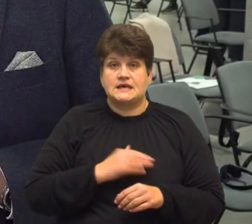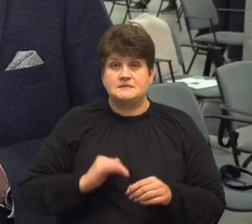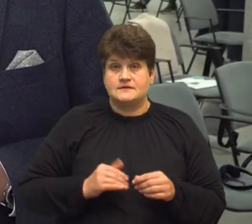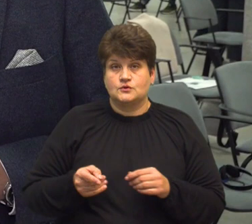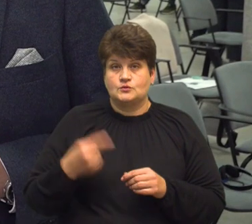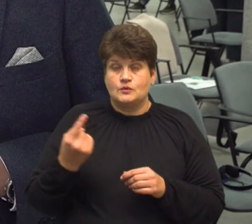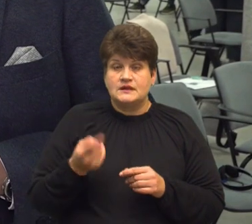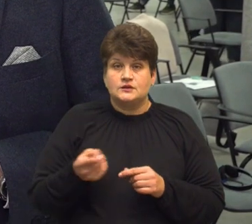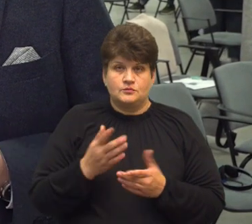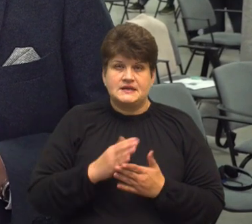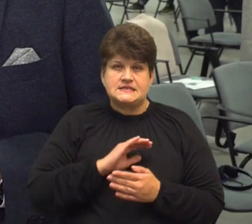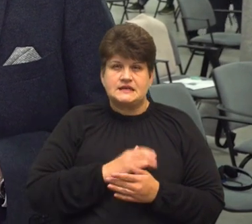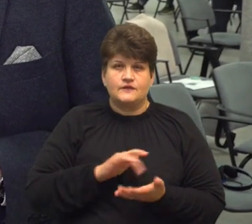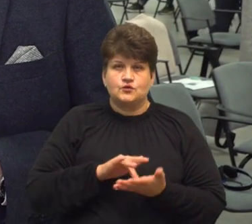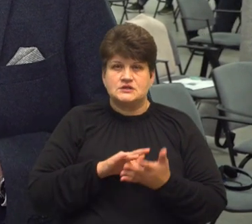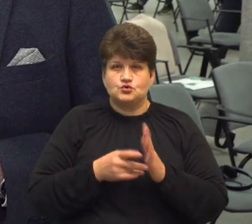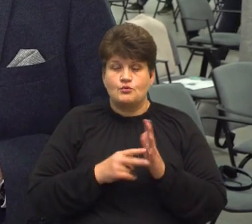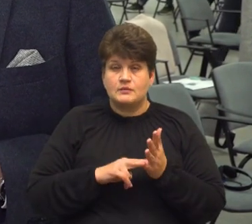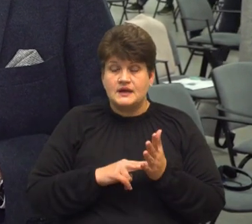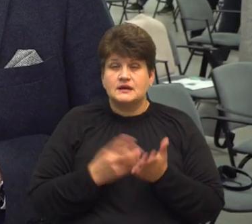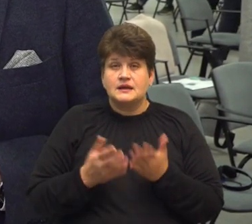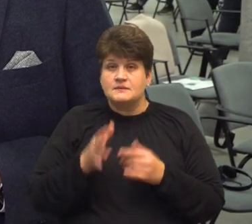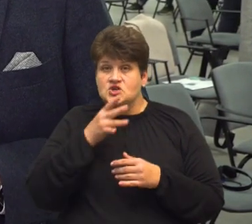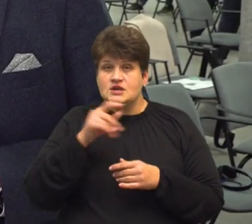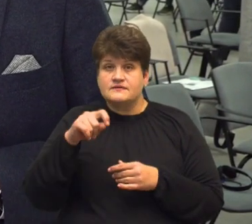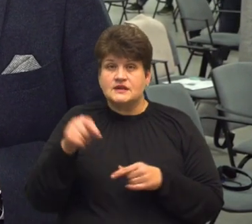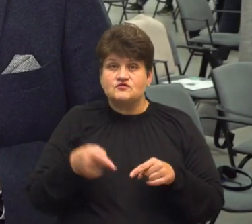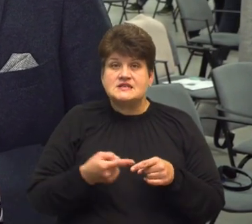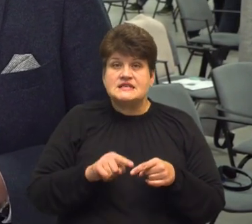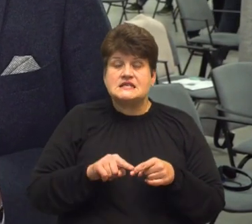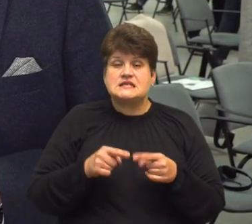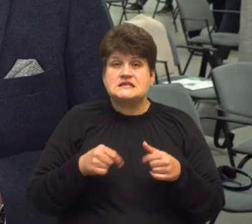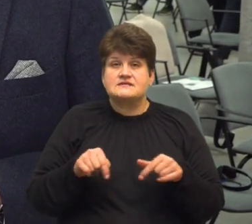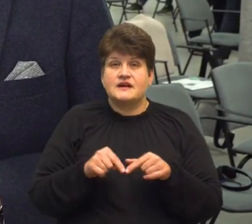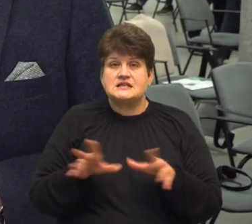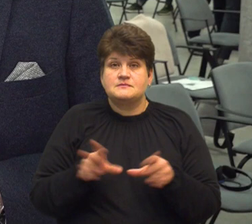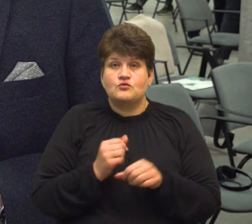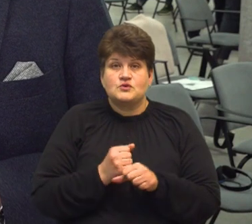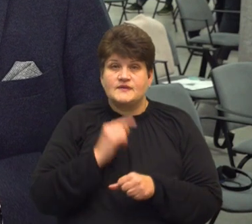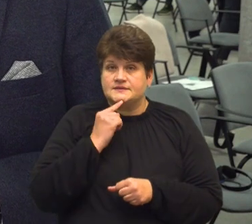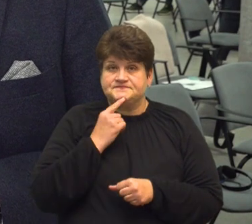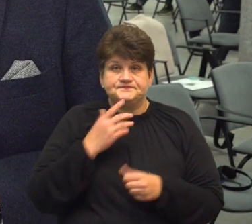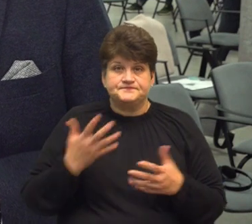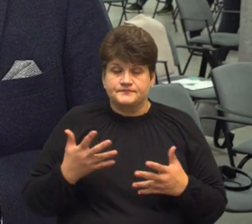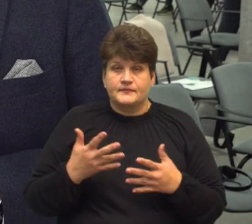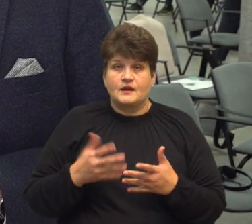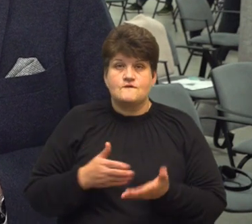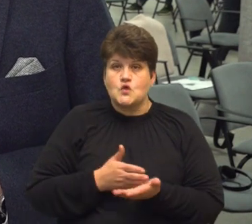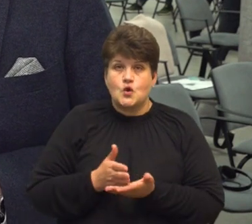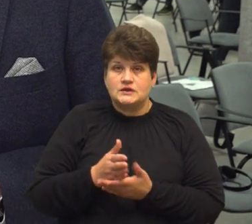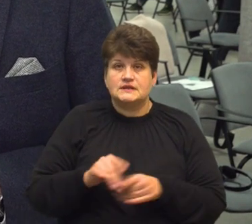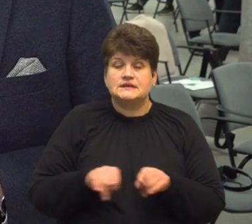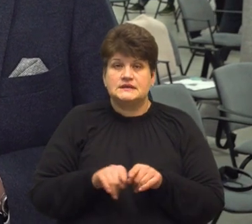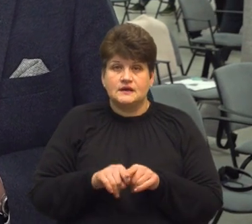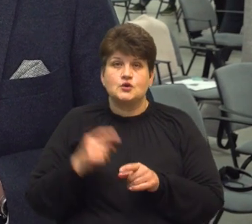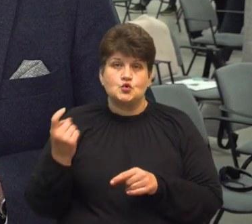Тернопіль є сильним в туристичному плані, проте під час війни в цій сфері співпрацювати наразі складно. У логістичній та господарській